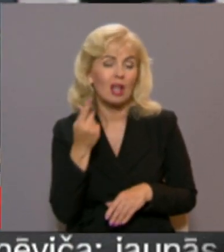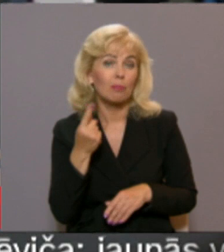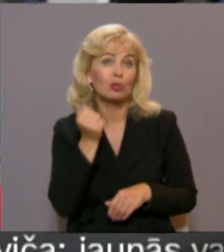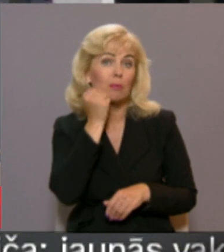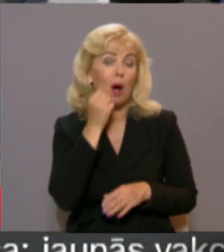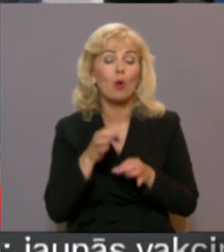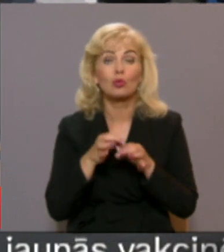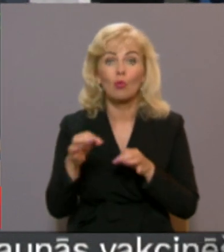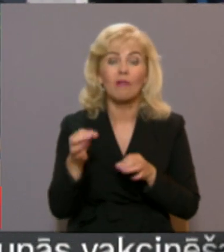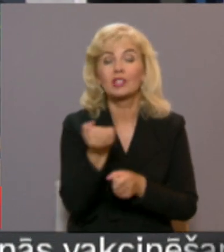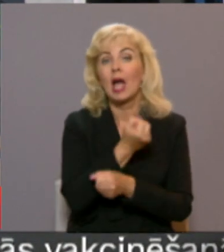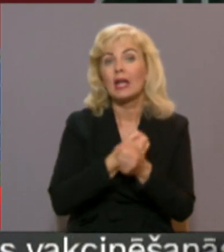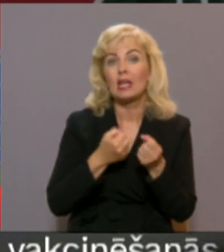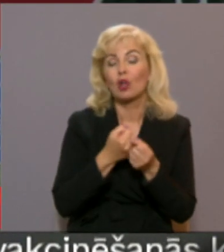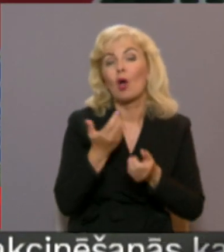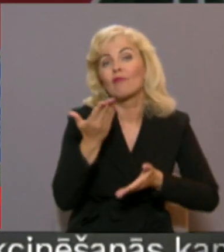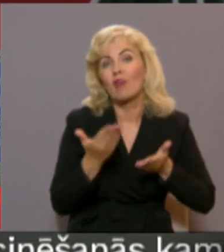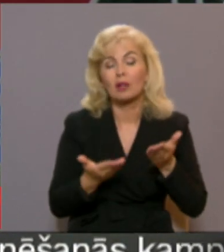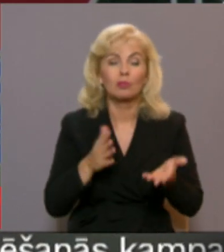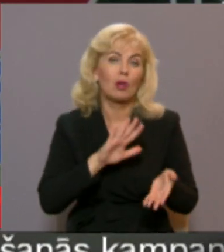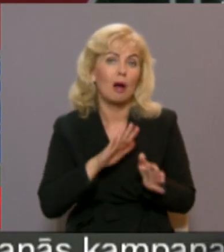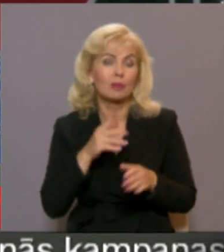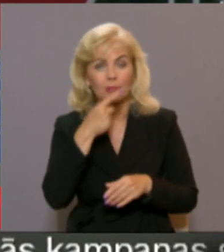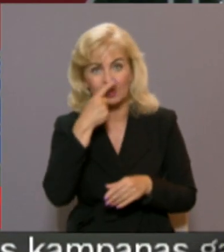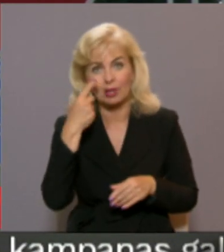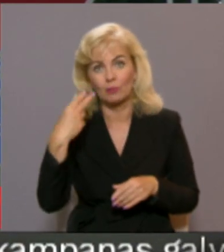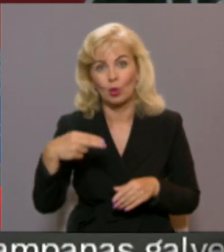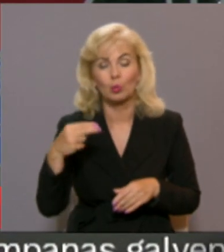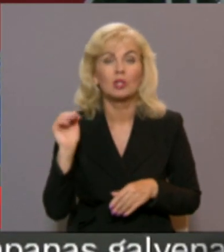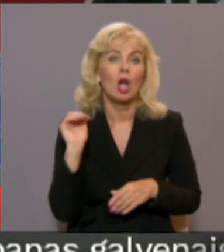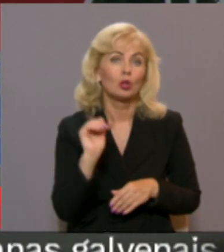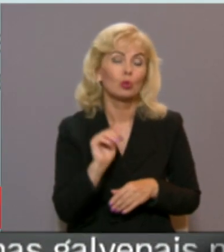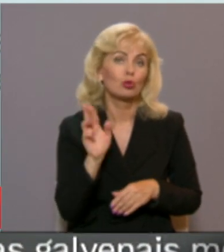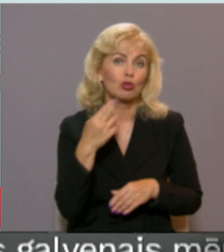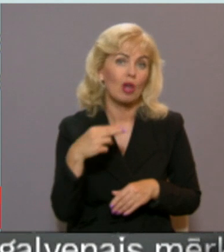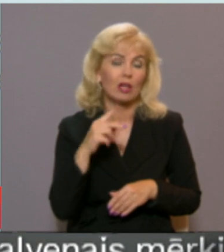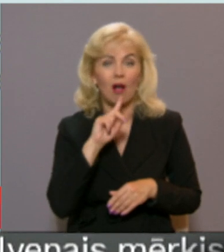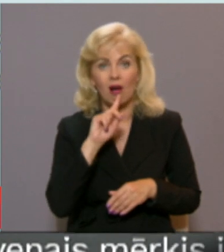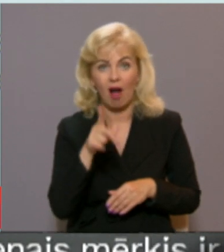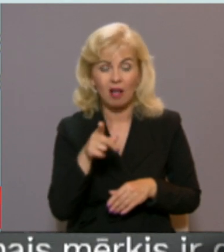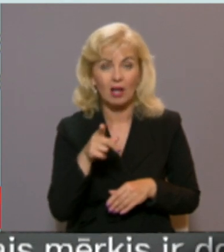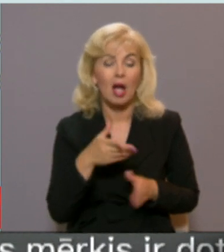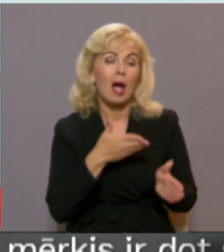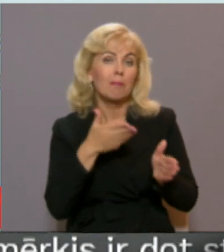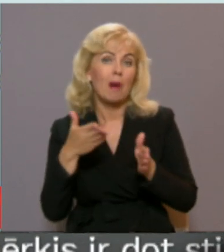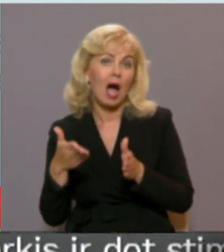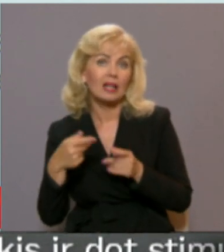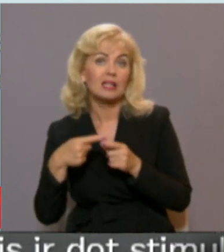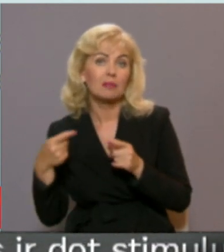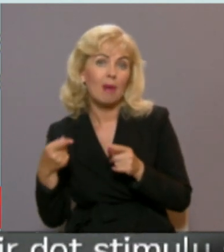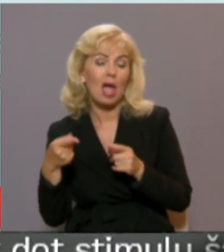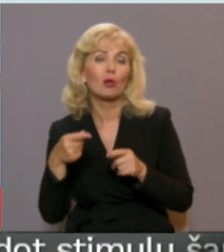novads aplēsis, ka ietaupījums varētu būt apmēram 120 tūkstoši eiro gadā. Pārējais periods, kur laikā